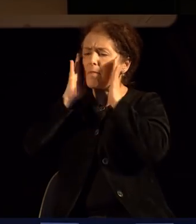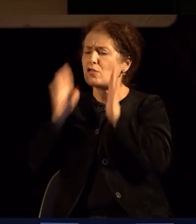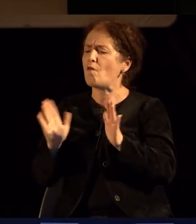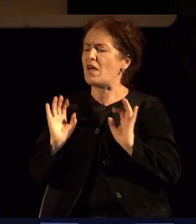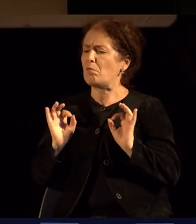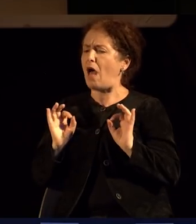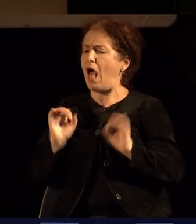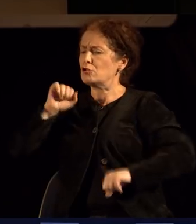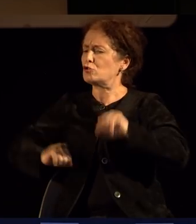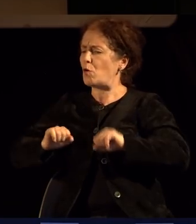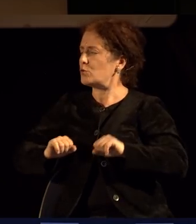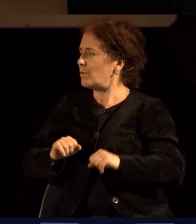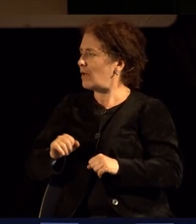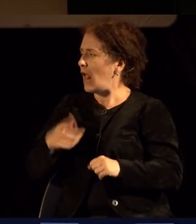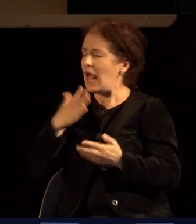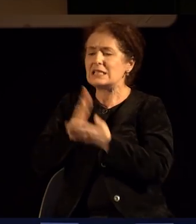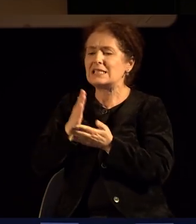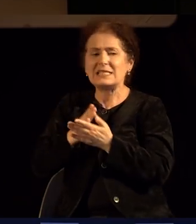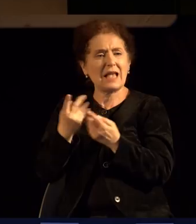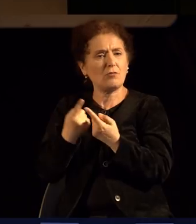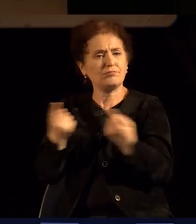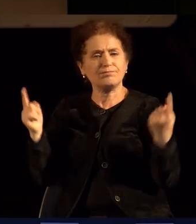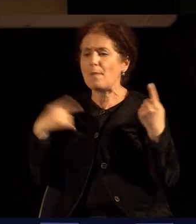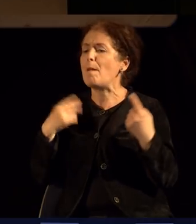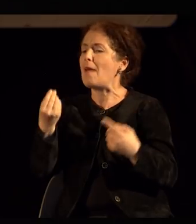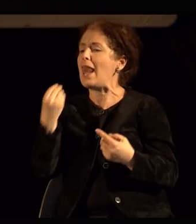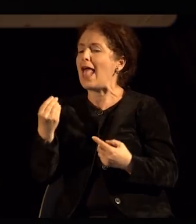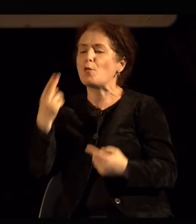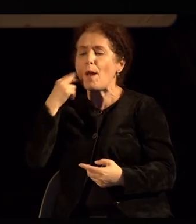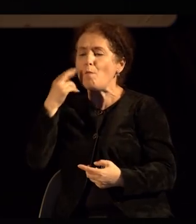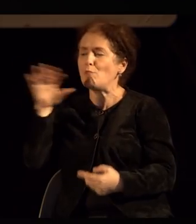И затоа, около мене, ги имам секогашни добрите момци.